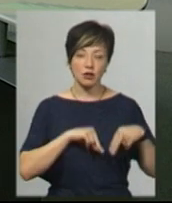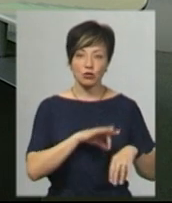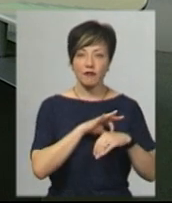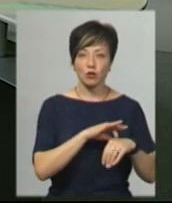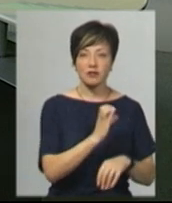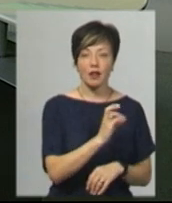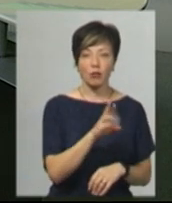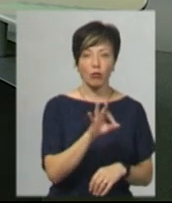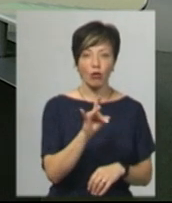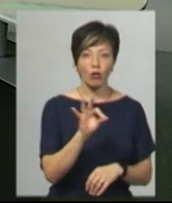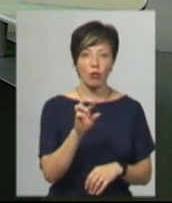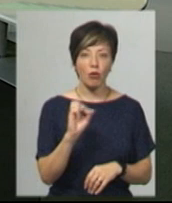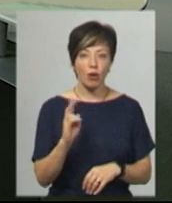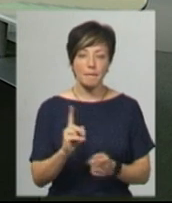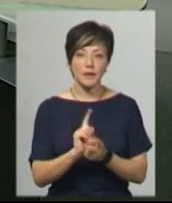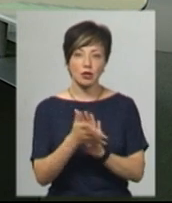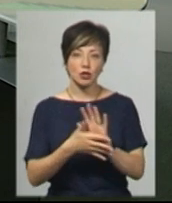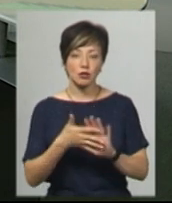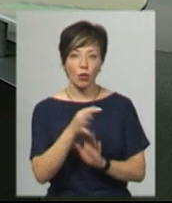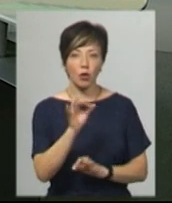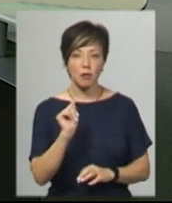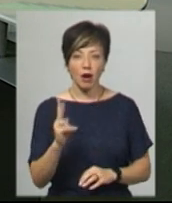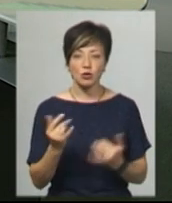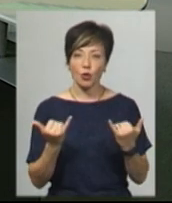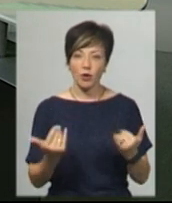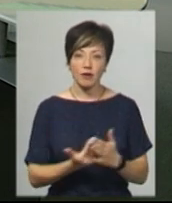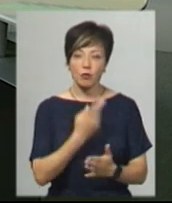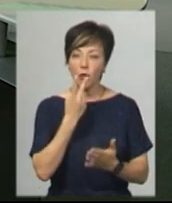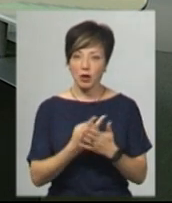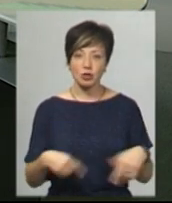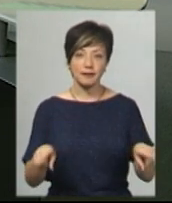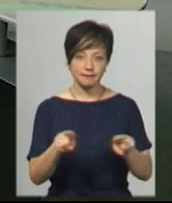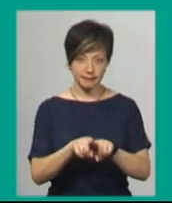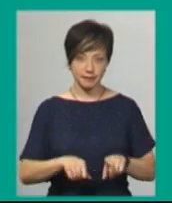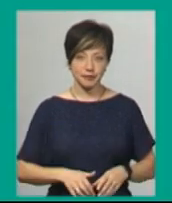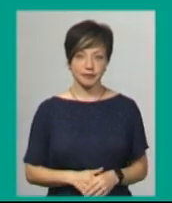Світлана Поробок на жестову мову перекладає Ольга Рибак. Сьогодні у випуску ви побачите.